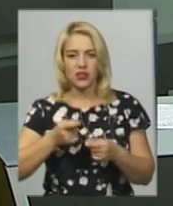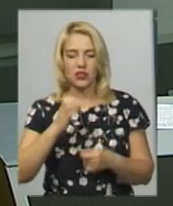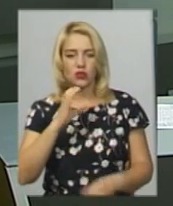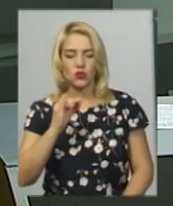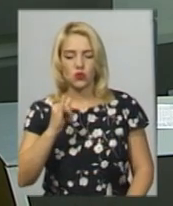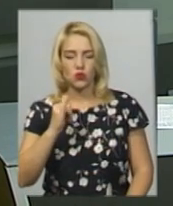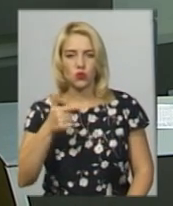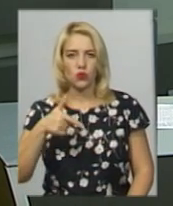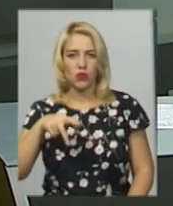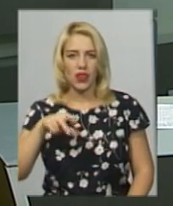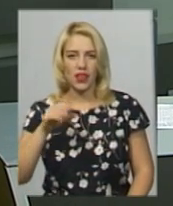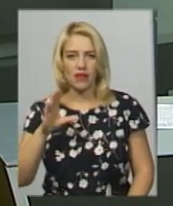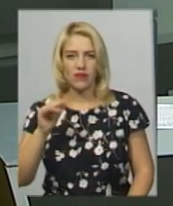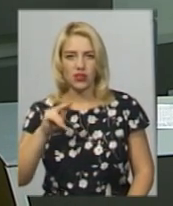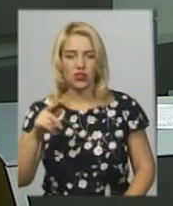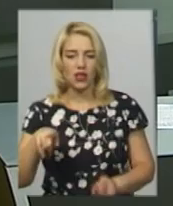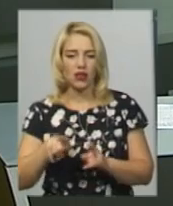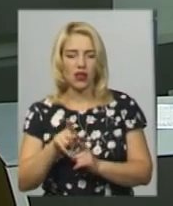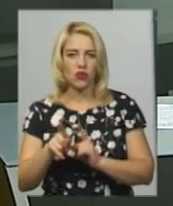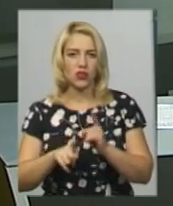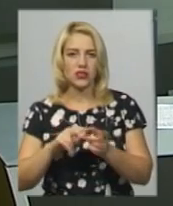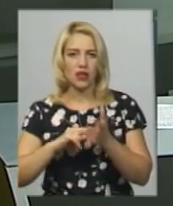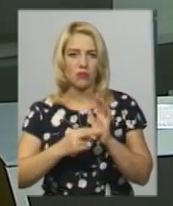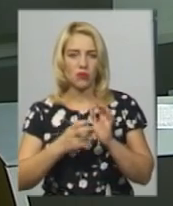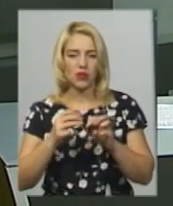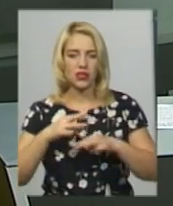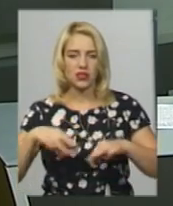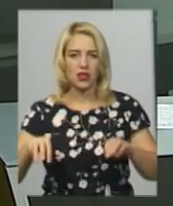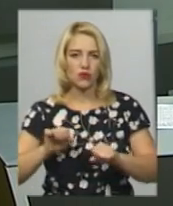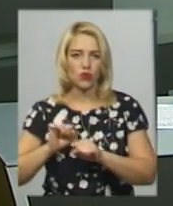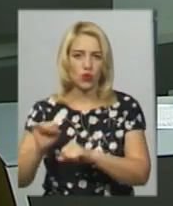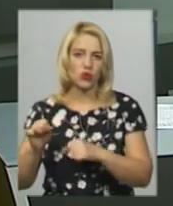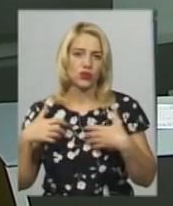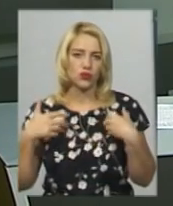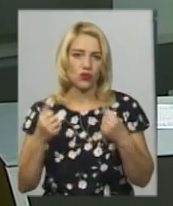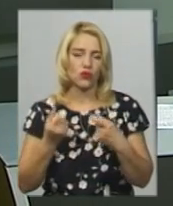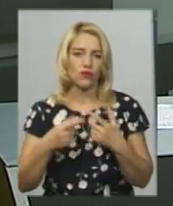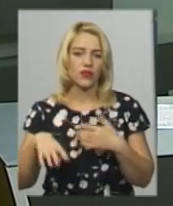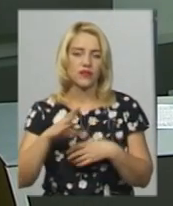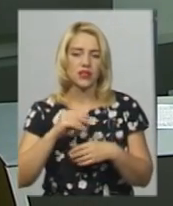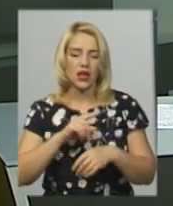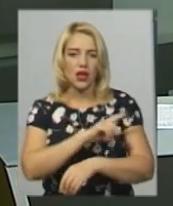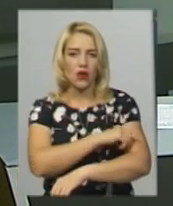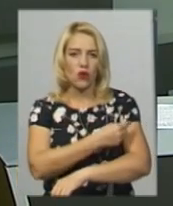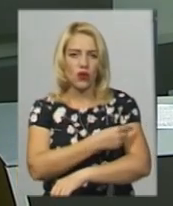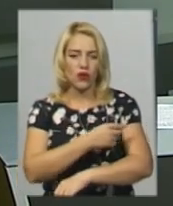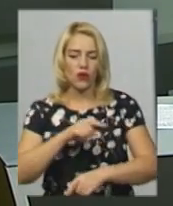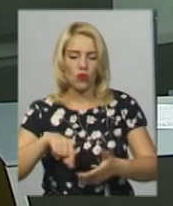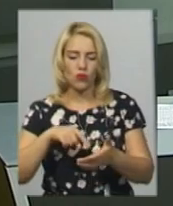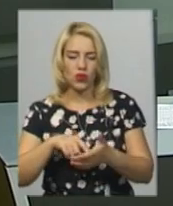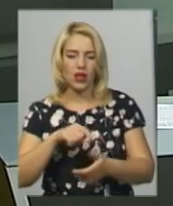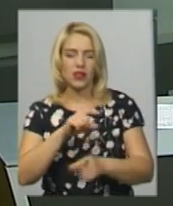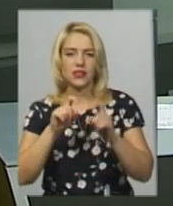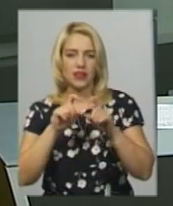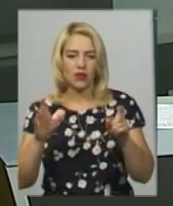Цуглевич. За його словами, така реорганізація запланована Міністерством охорони здоров'я. Усі комунальні заклади будуть реорганізовані в